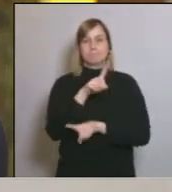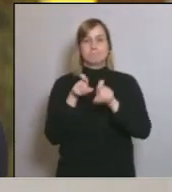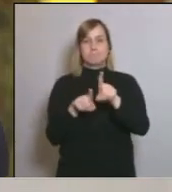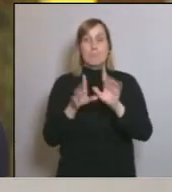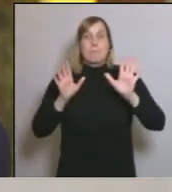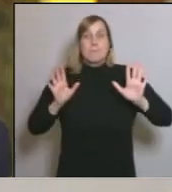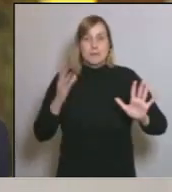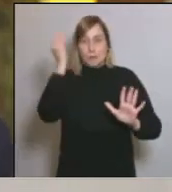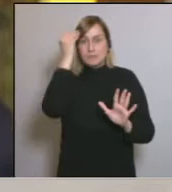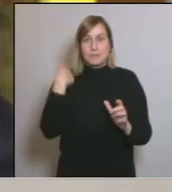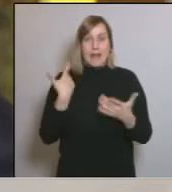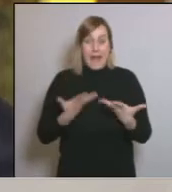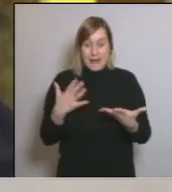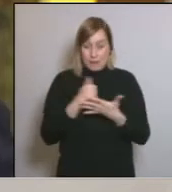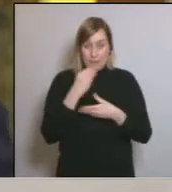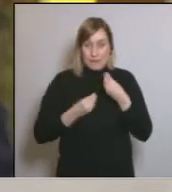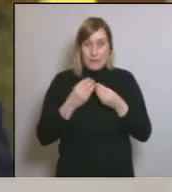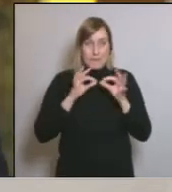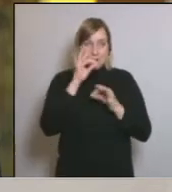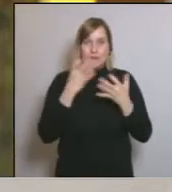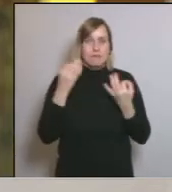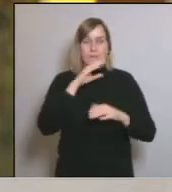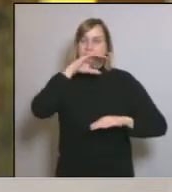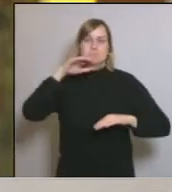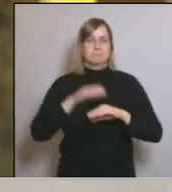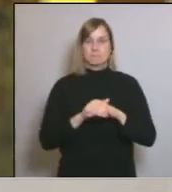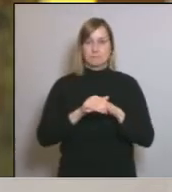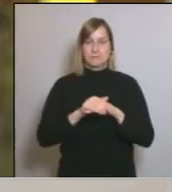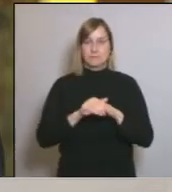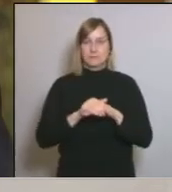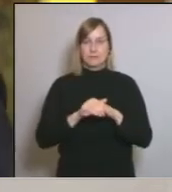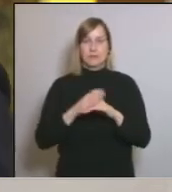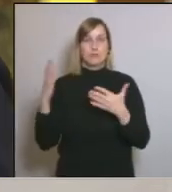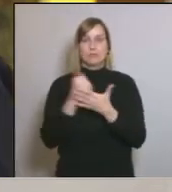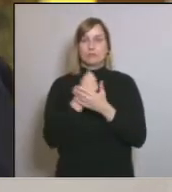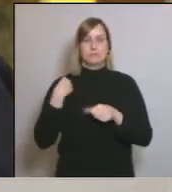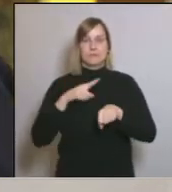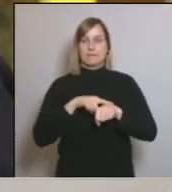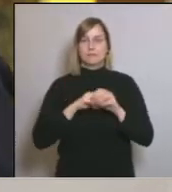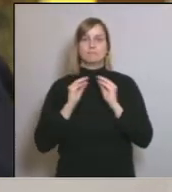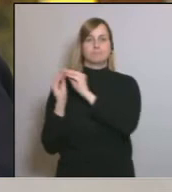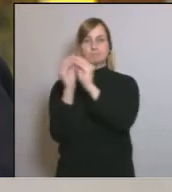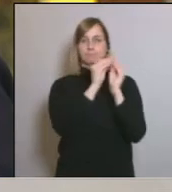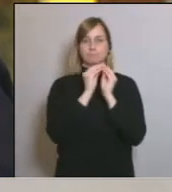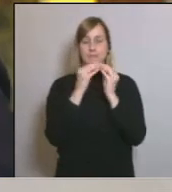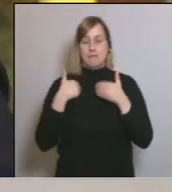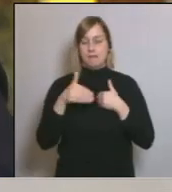que totes aquestes mesures totes s'han de prendre a l'hora. i acabo.